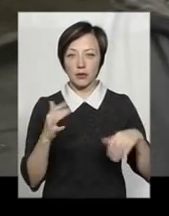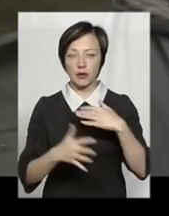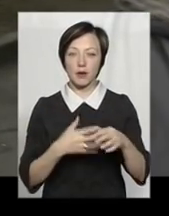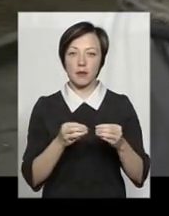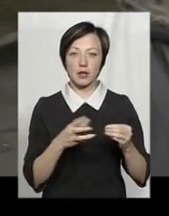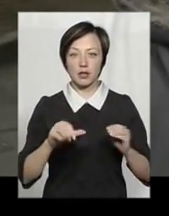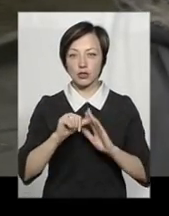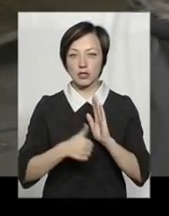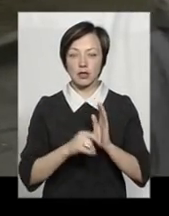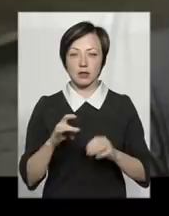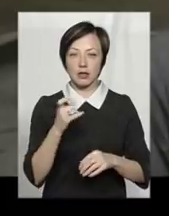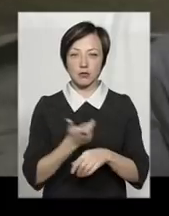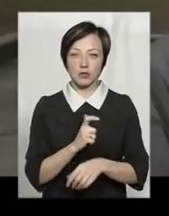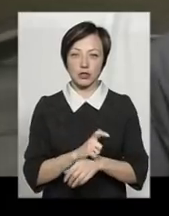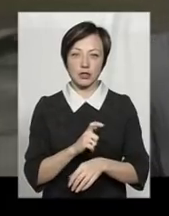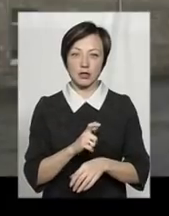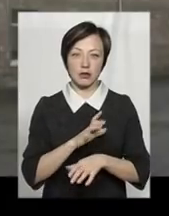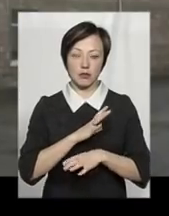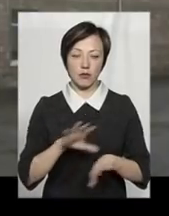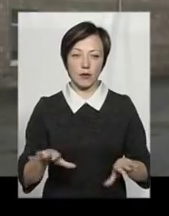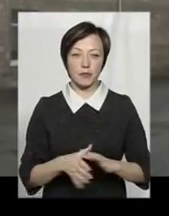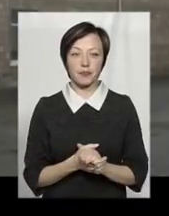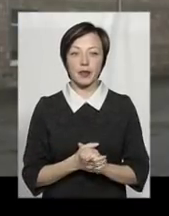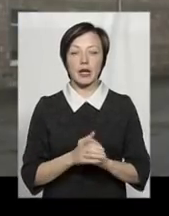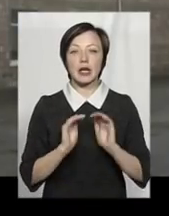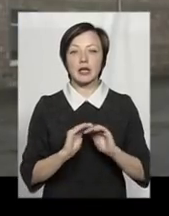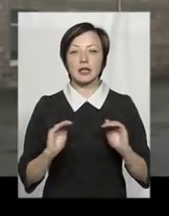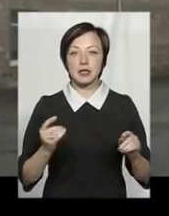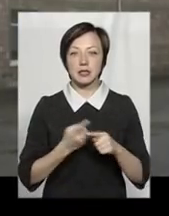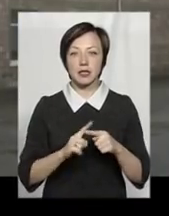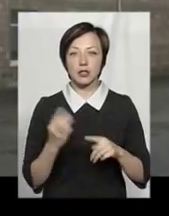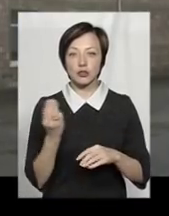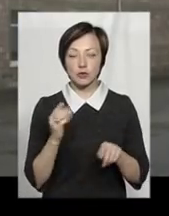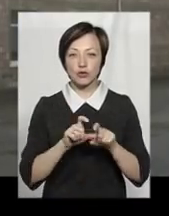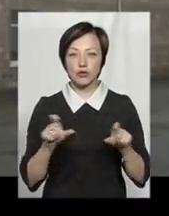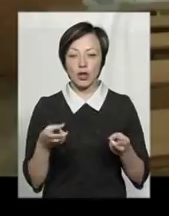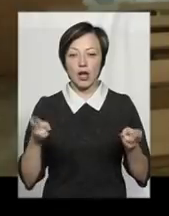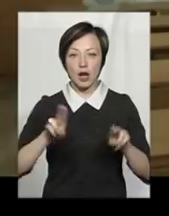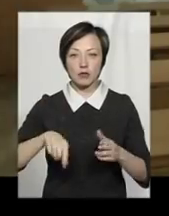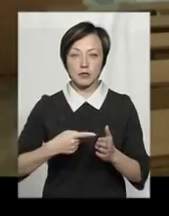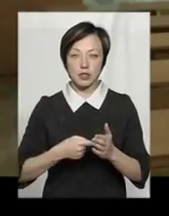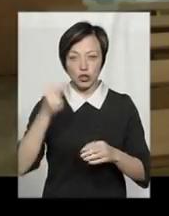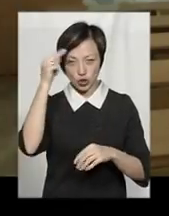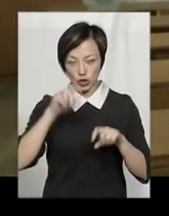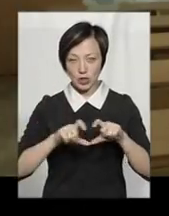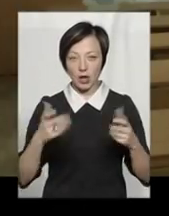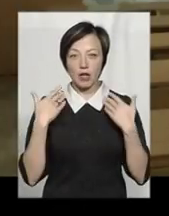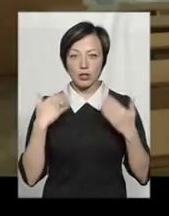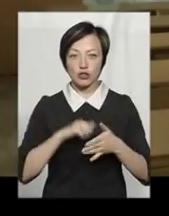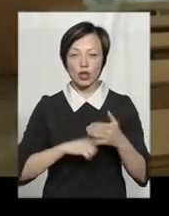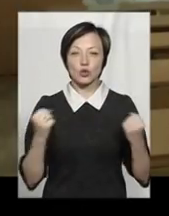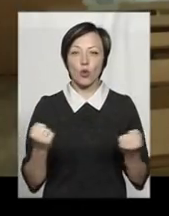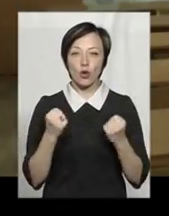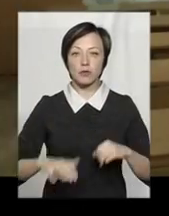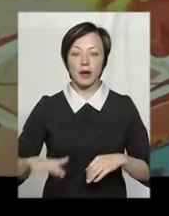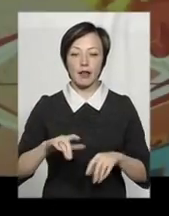-18 разів більше не буває. Учні цієї Шепетівської школи, як і всіх решта міських шкіл, на канікулах через холод у приміщенні.